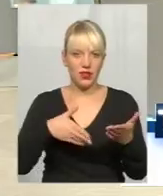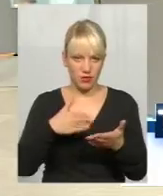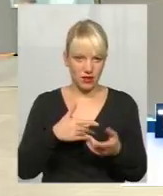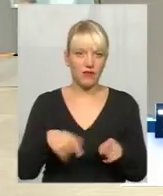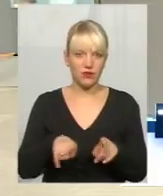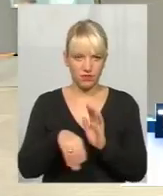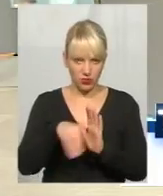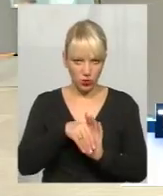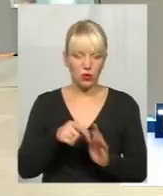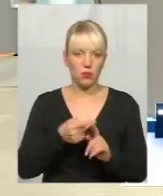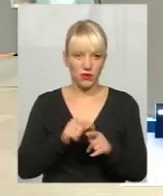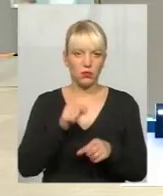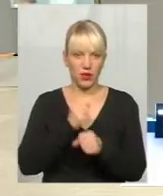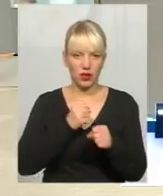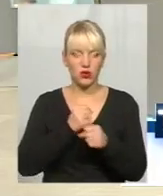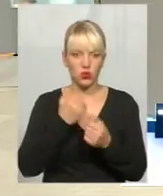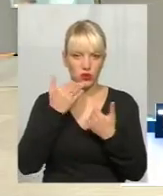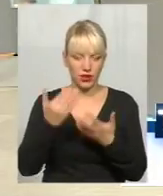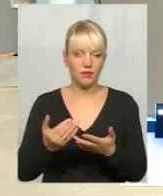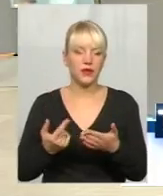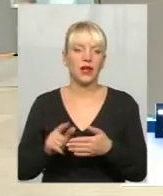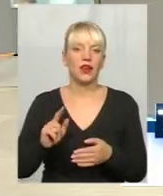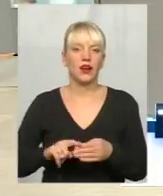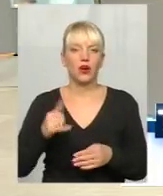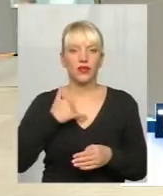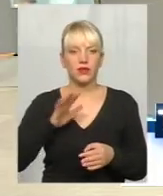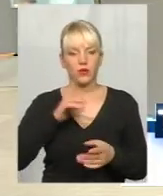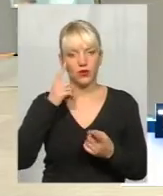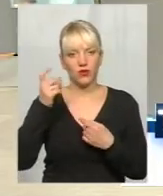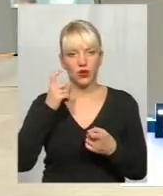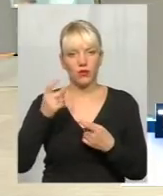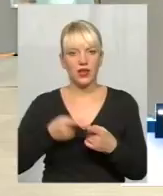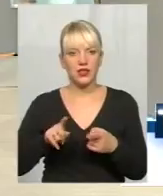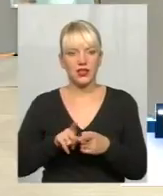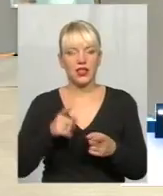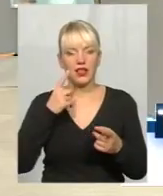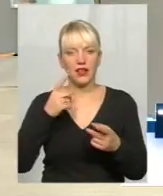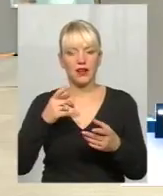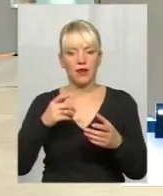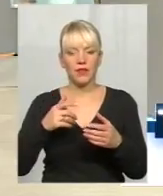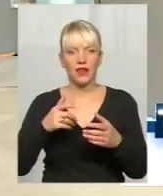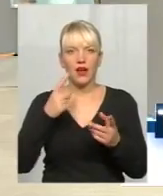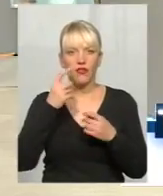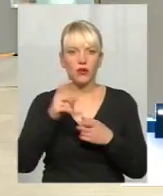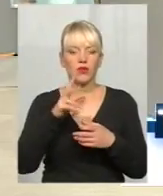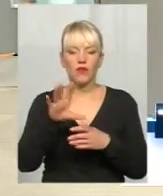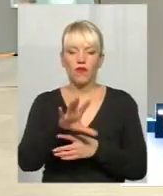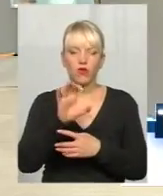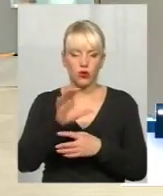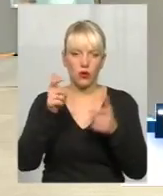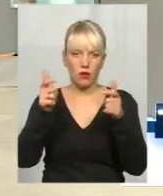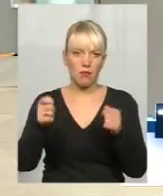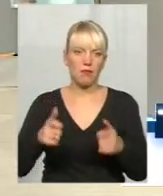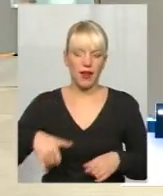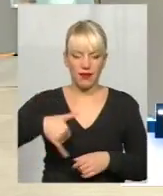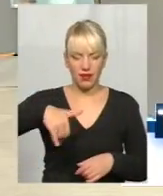Справа в тому, що до нас поступали під час виборів інформацію, фотографії пакетів ніби, що от так і так